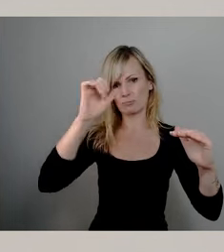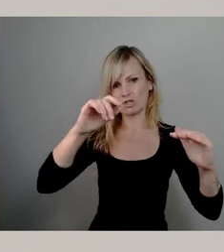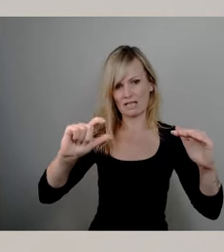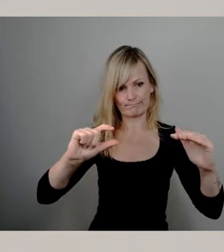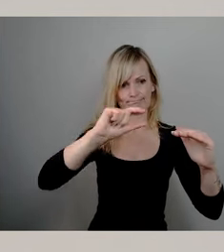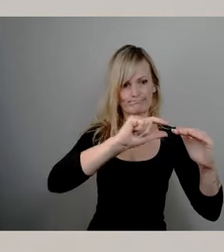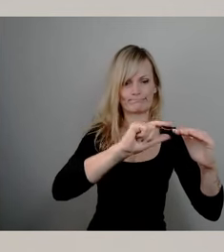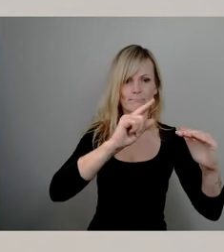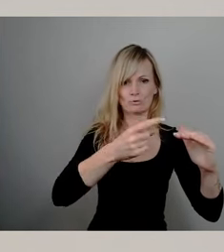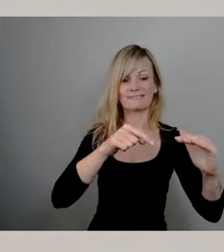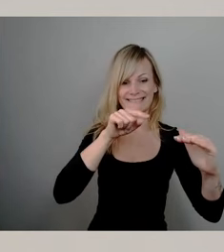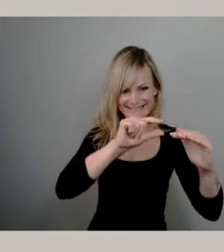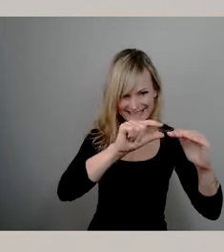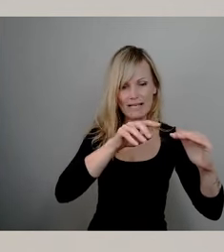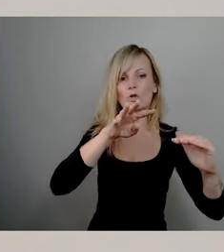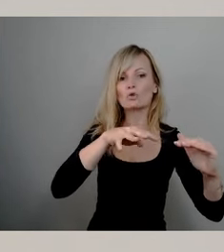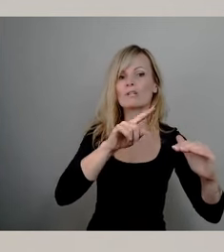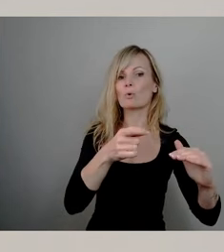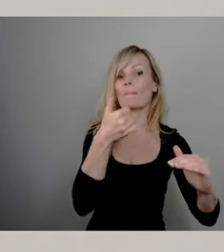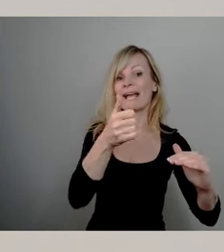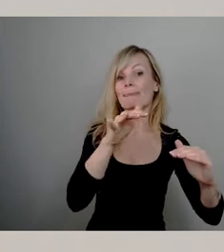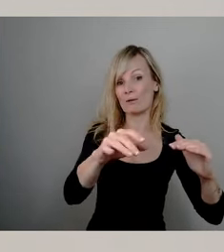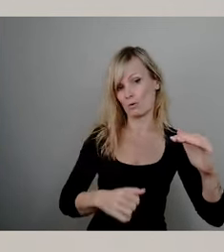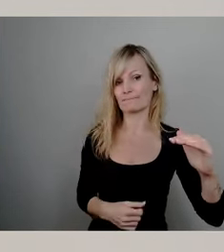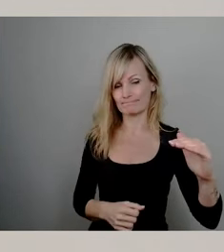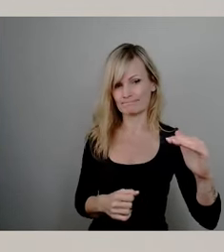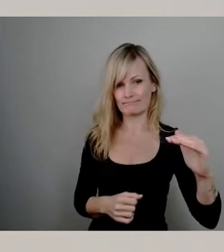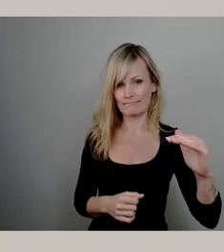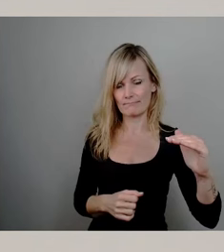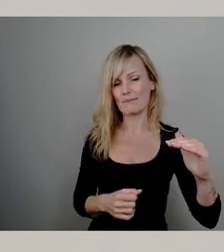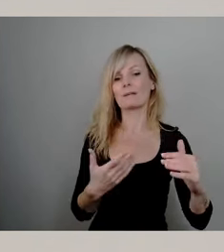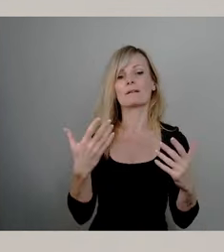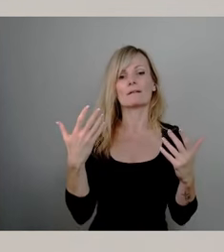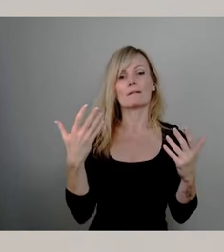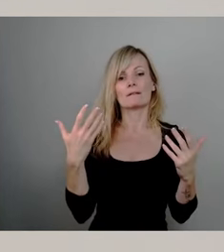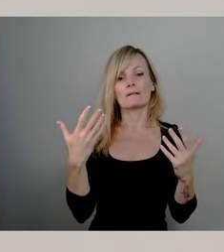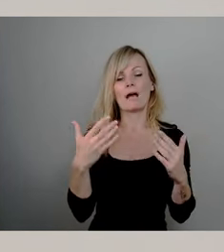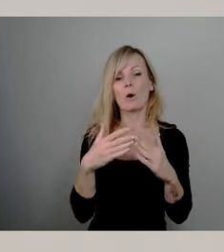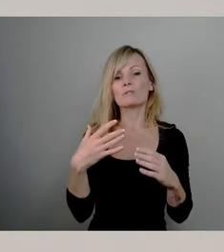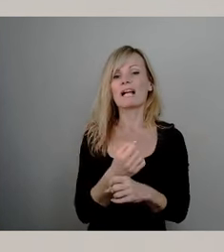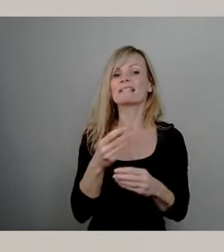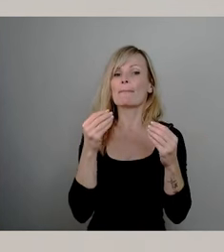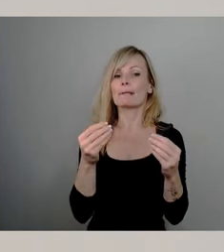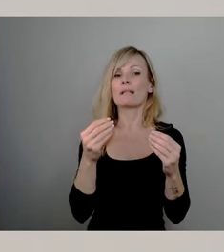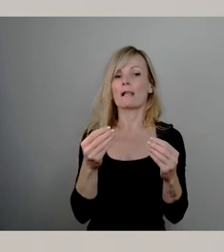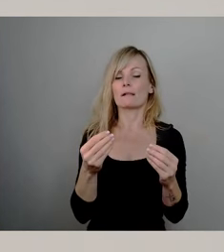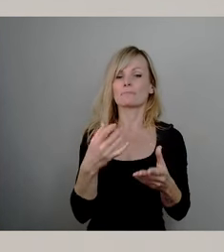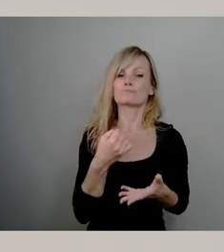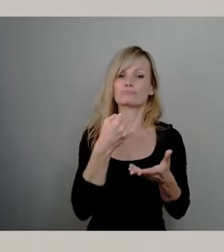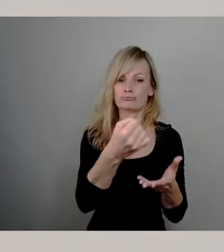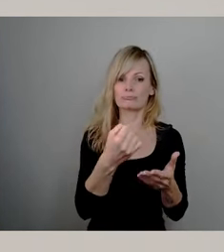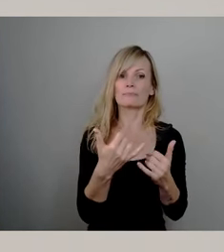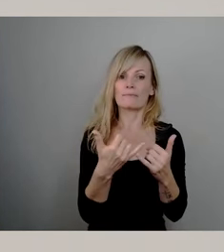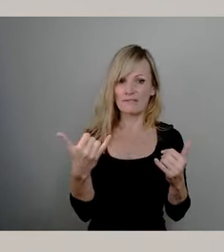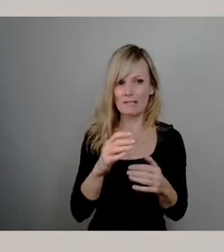Die Sicherung der entsprechenden Haushaltsmittel innerhalb der Landeshauptstadt Dresden erfolgt im Rahmen der Haushaltsplanung,